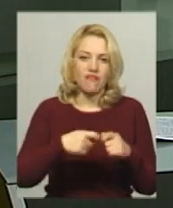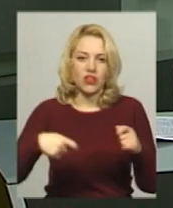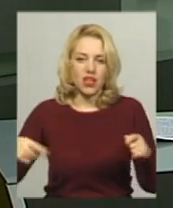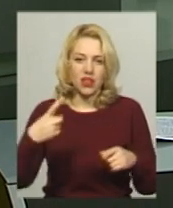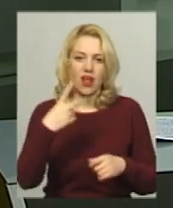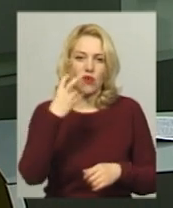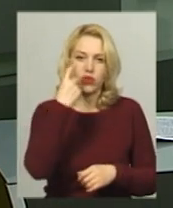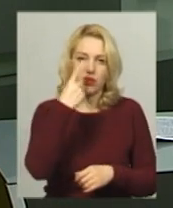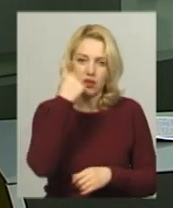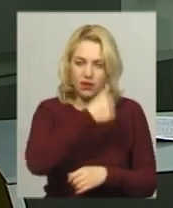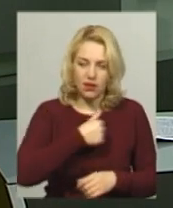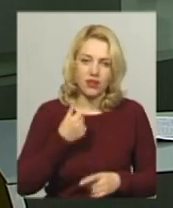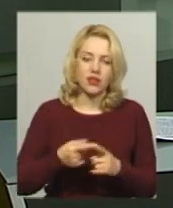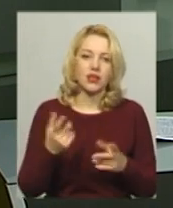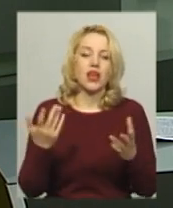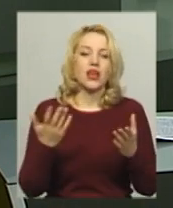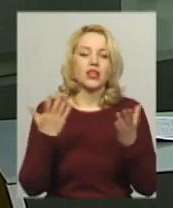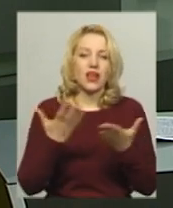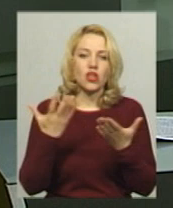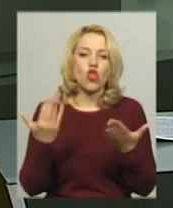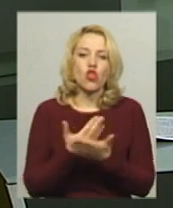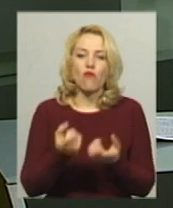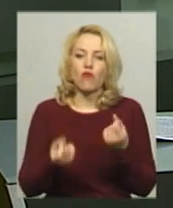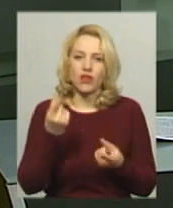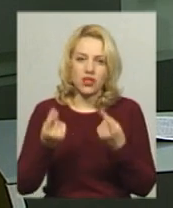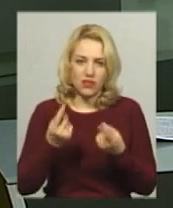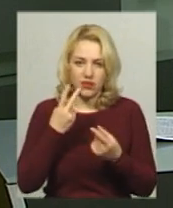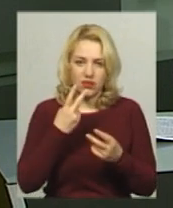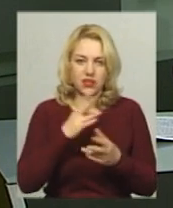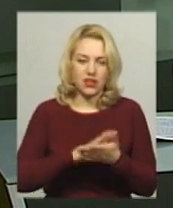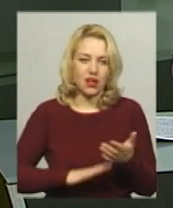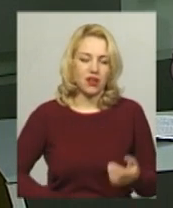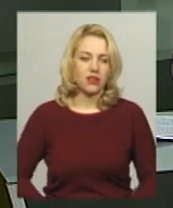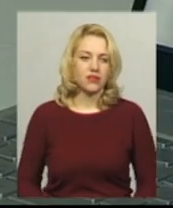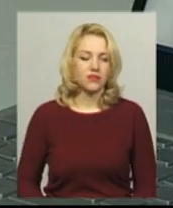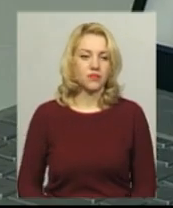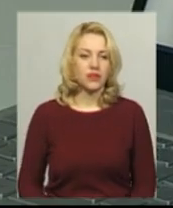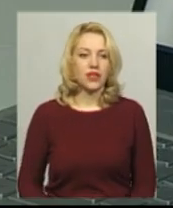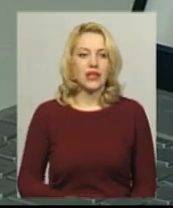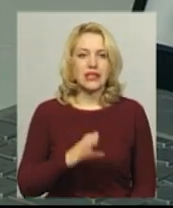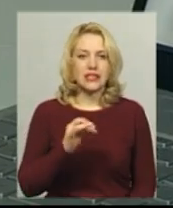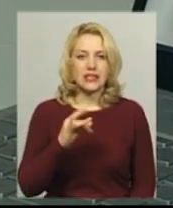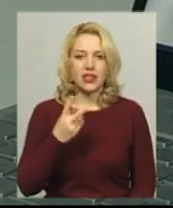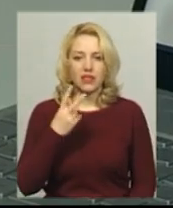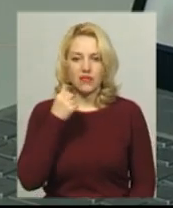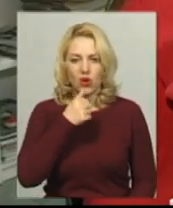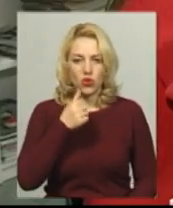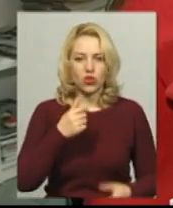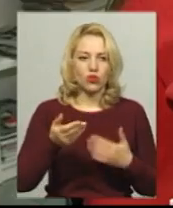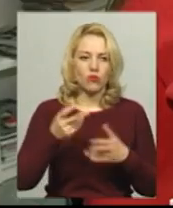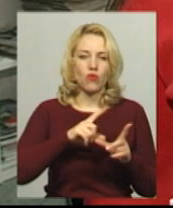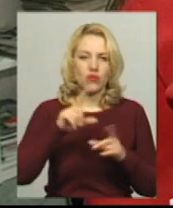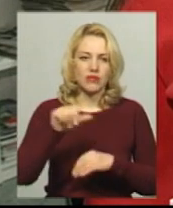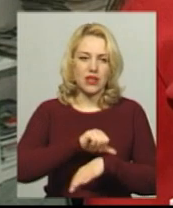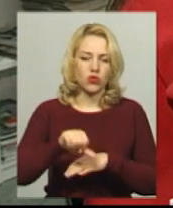можна буде не платити, та які ще нововведення з'явились – дивіться далі у сюжеті. Сергій два роки тому виїхав з України за